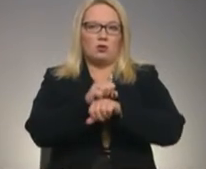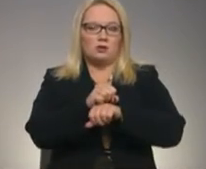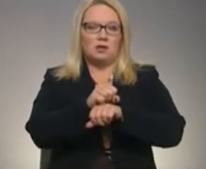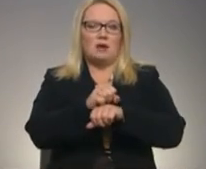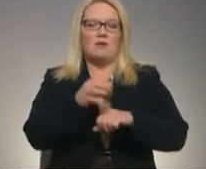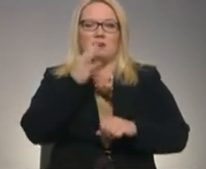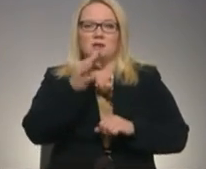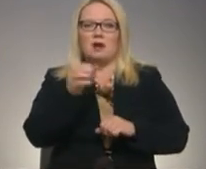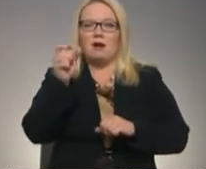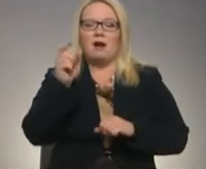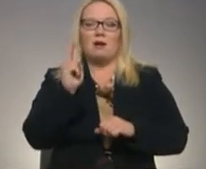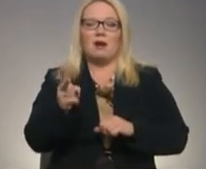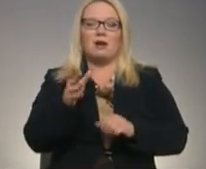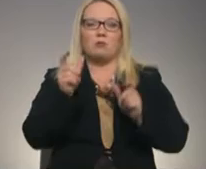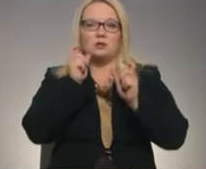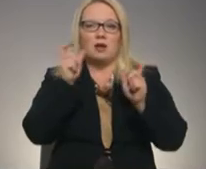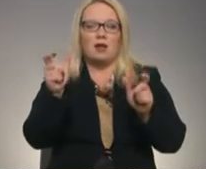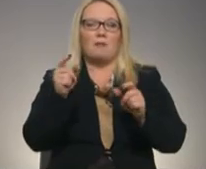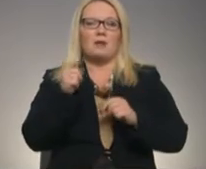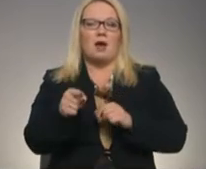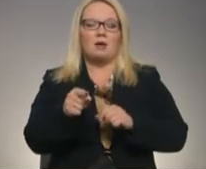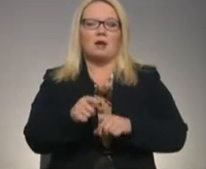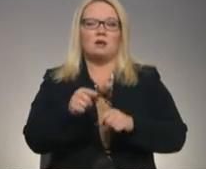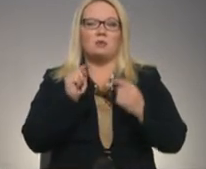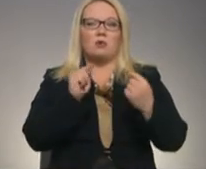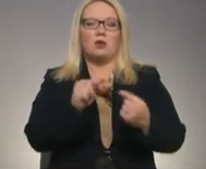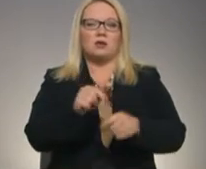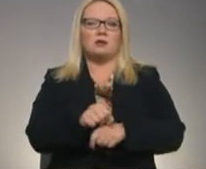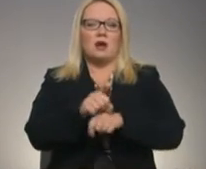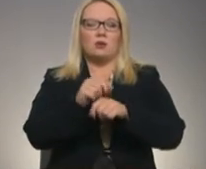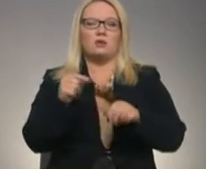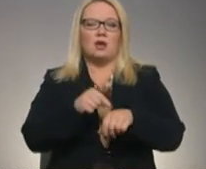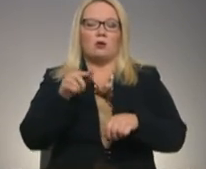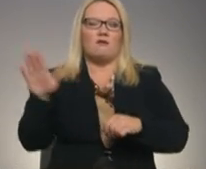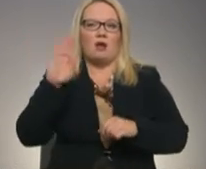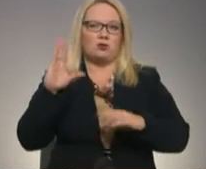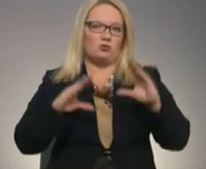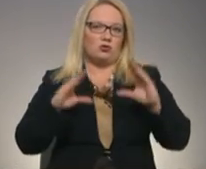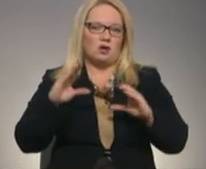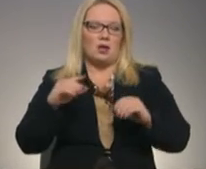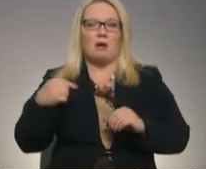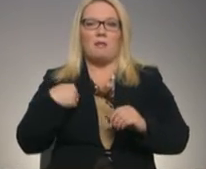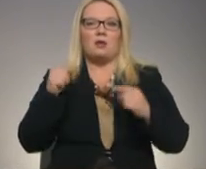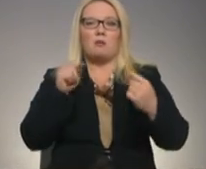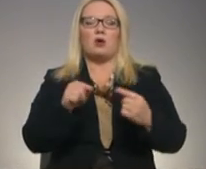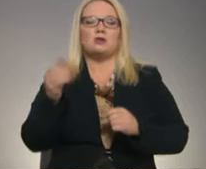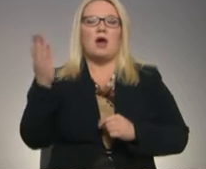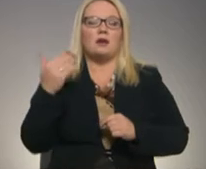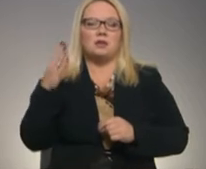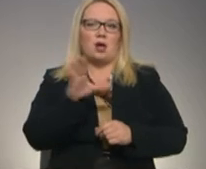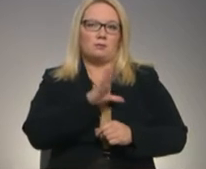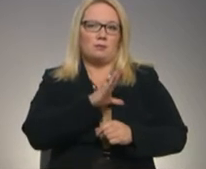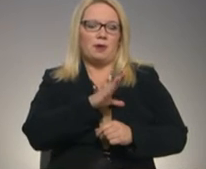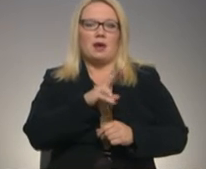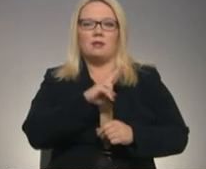Pasterūs sver, tām jābūt nevis skaļām, bet gan tādām, ko sajūta valsts budžets. Manas protestas aicinājums bija